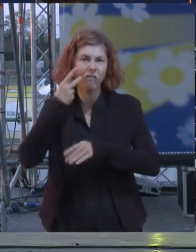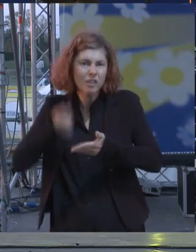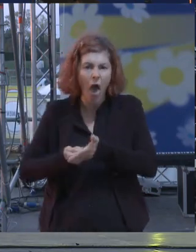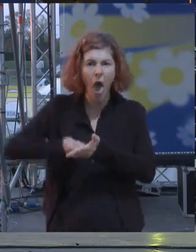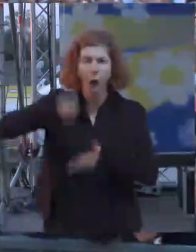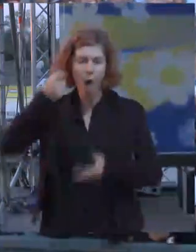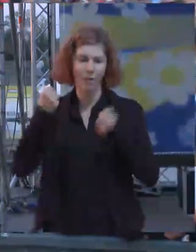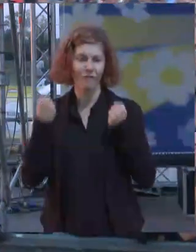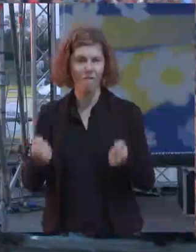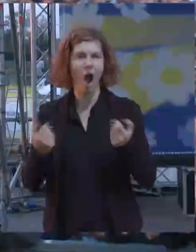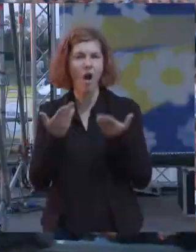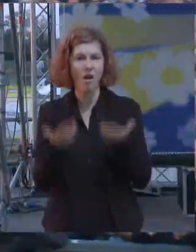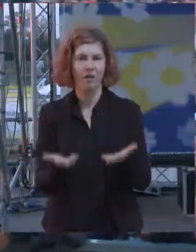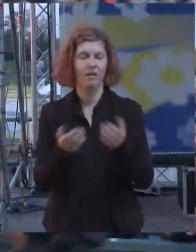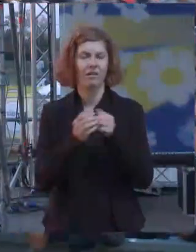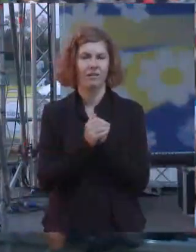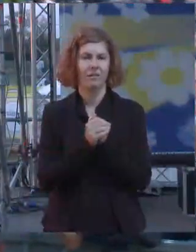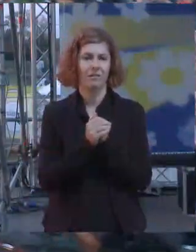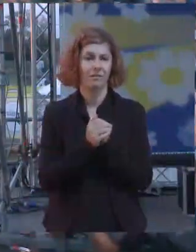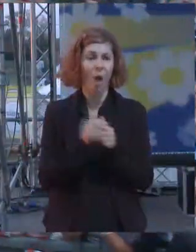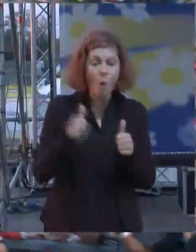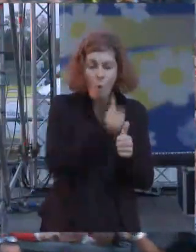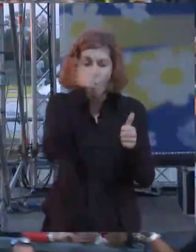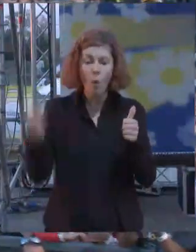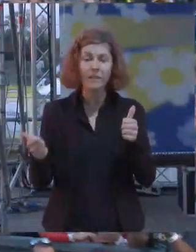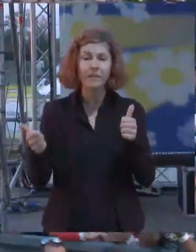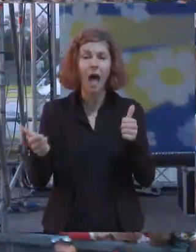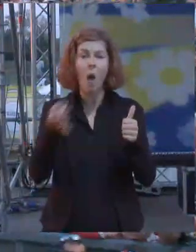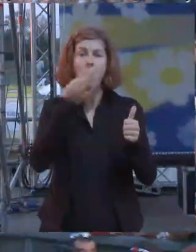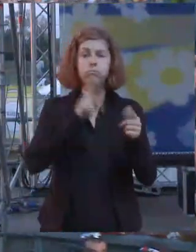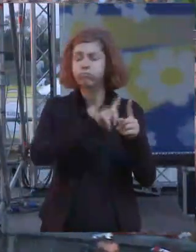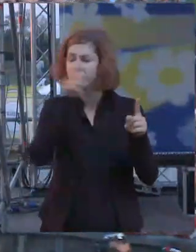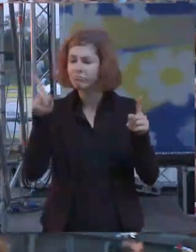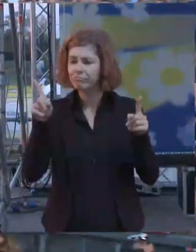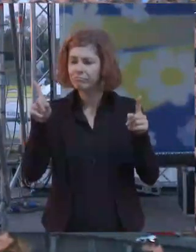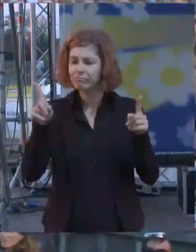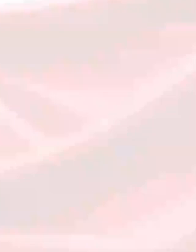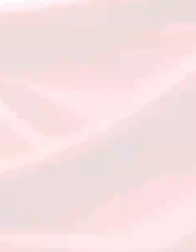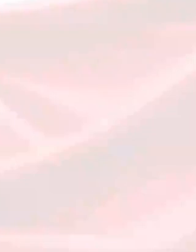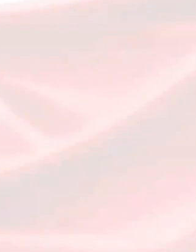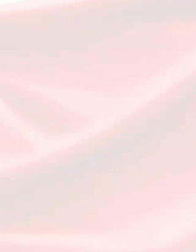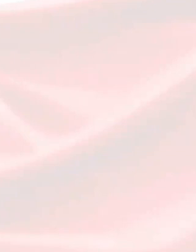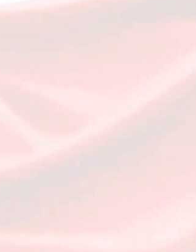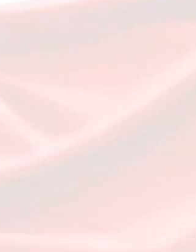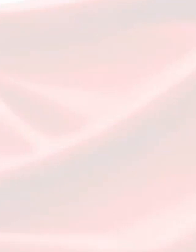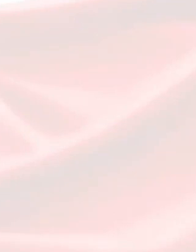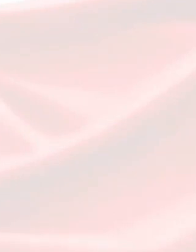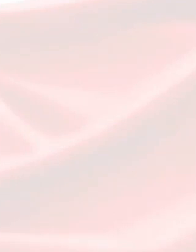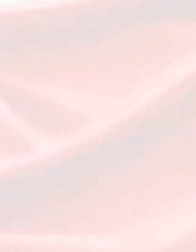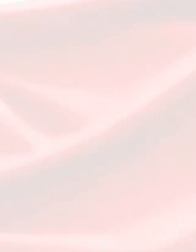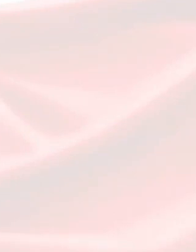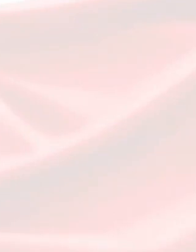siamo riusciti per quest'anno noi riusciremo ad incassare solo dalla vendita dei materiali che recuperiamo